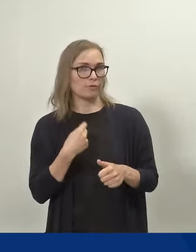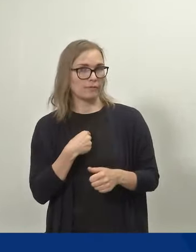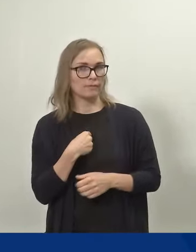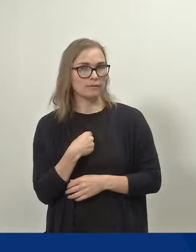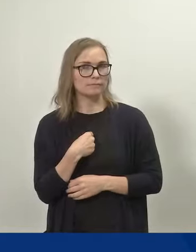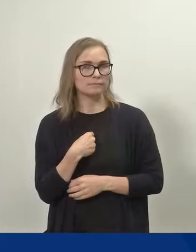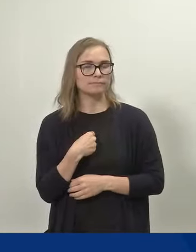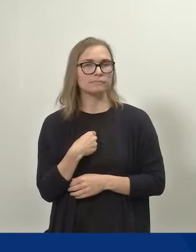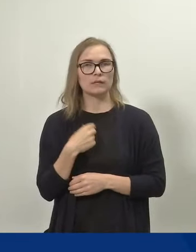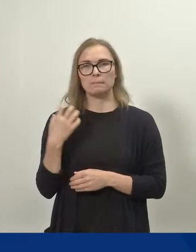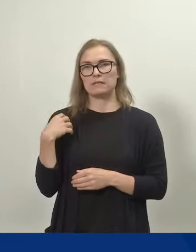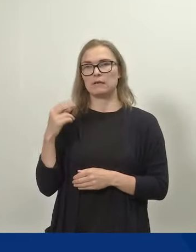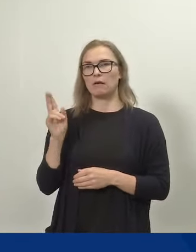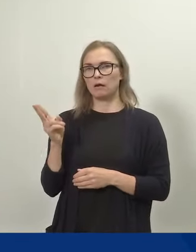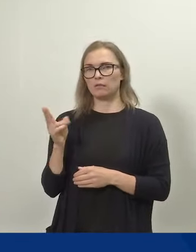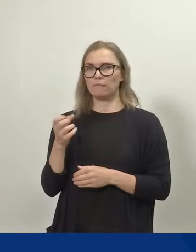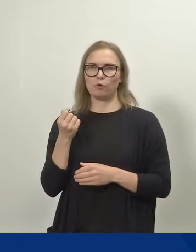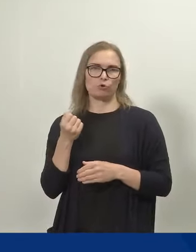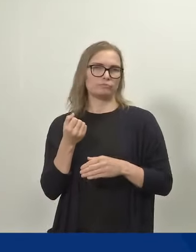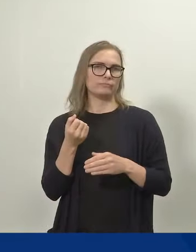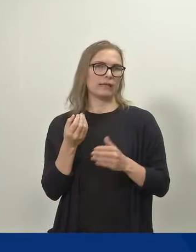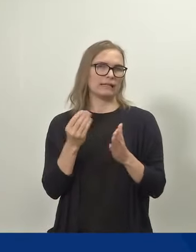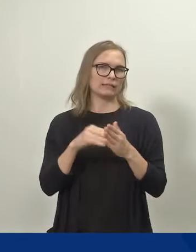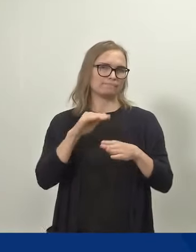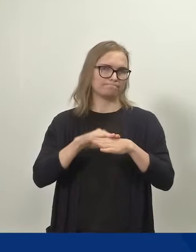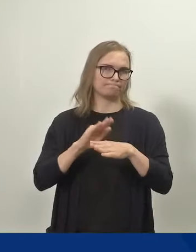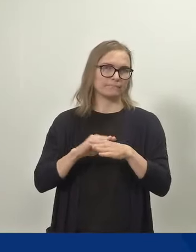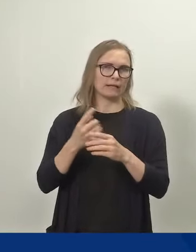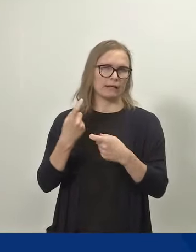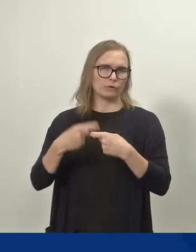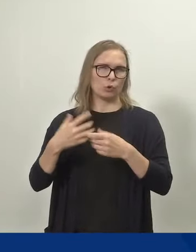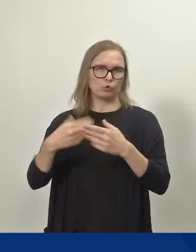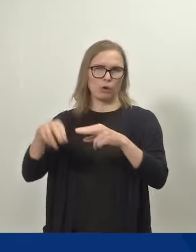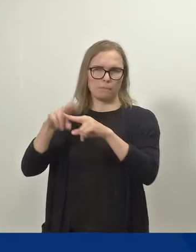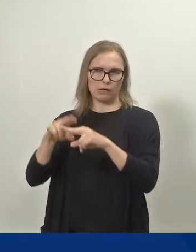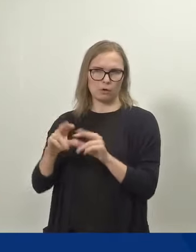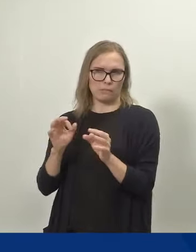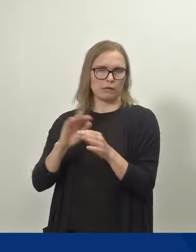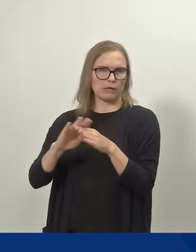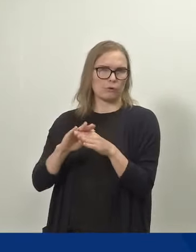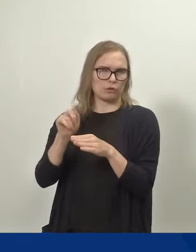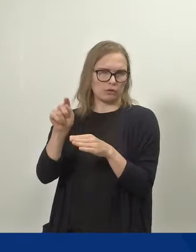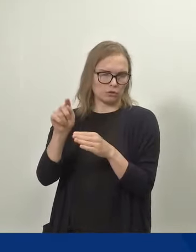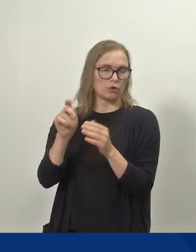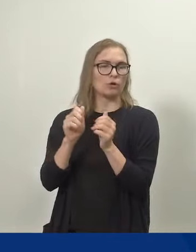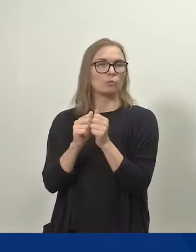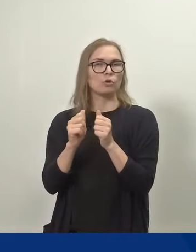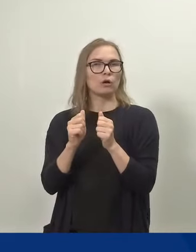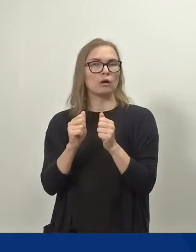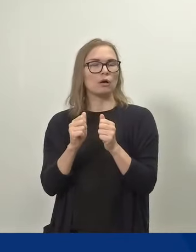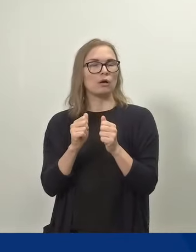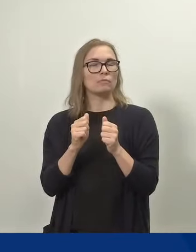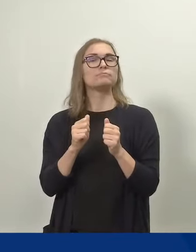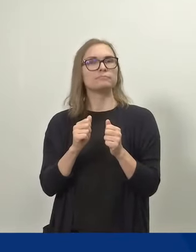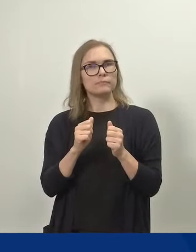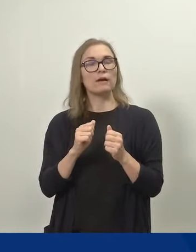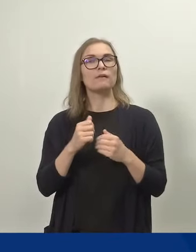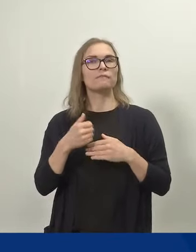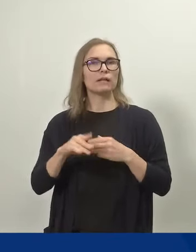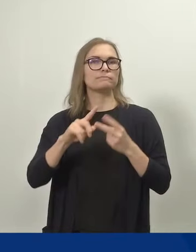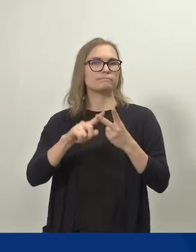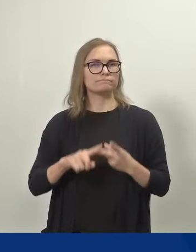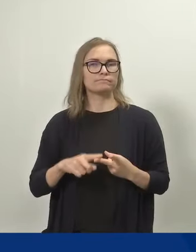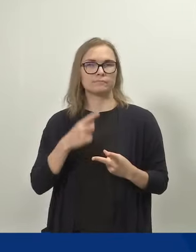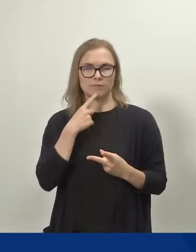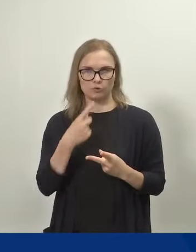Ehkä ministeri Haatari voi täydentää näiden työpaikkojen käytänteiden osalta. Mutta ensinnäkin toistan vielä sen